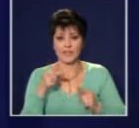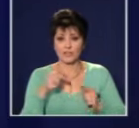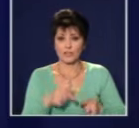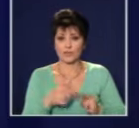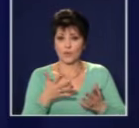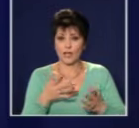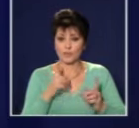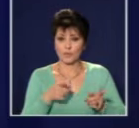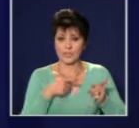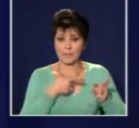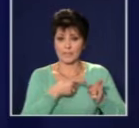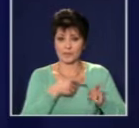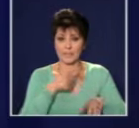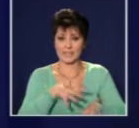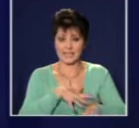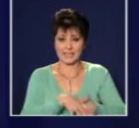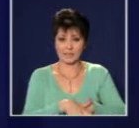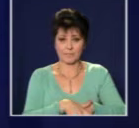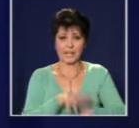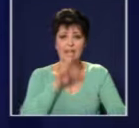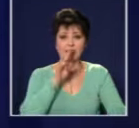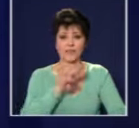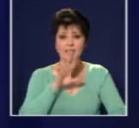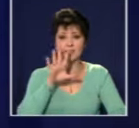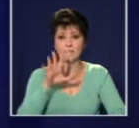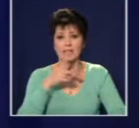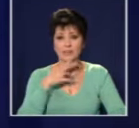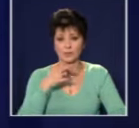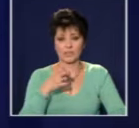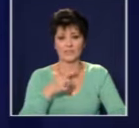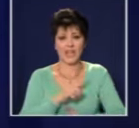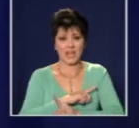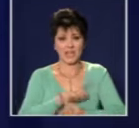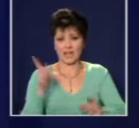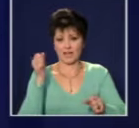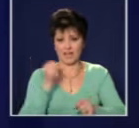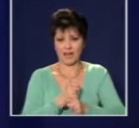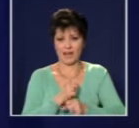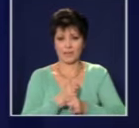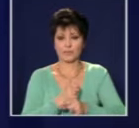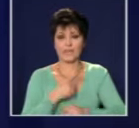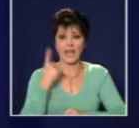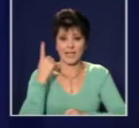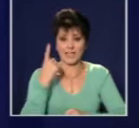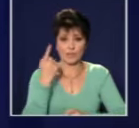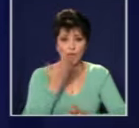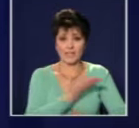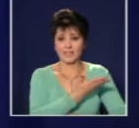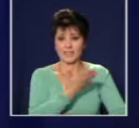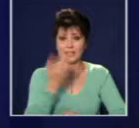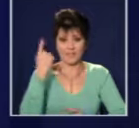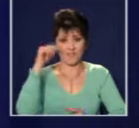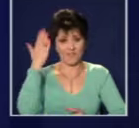манипулира тази система, казваме, но 25 години, никаква ефективност. Нито един от тези виновници, които